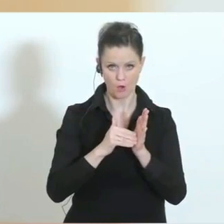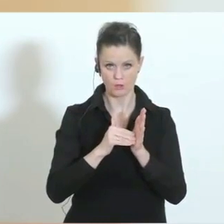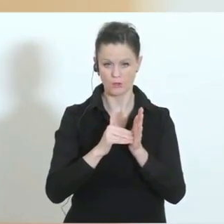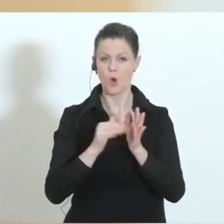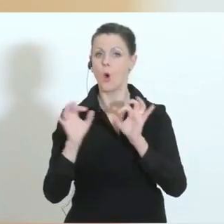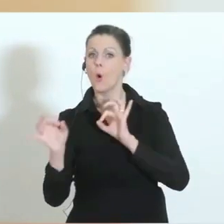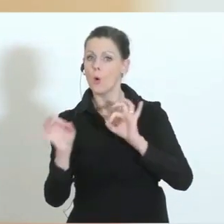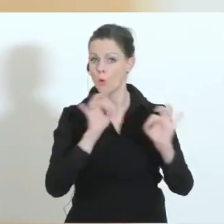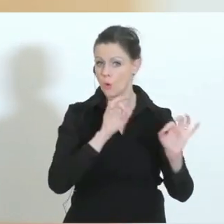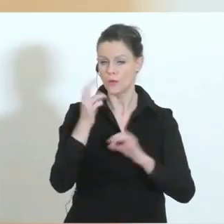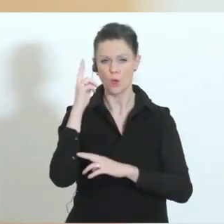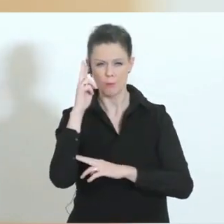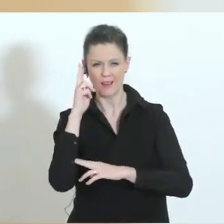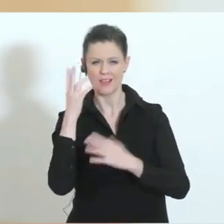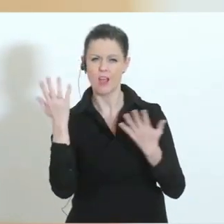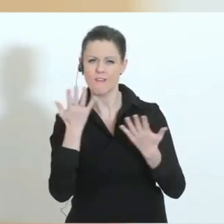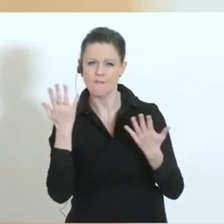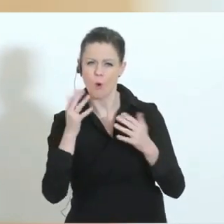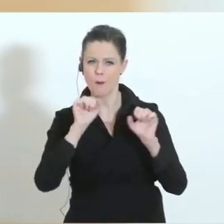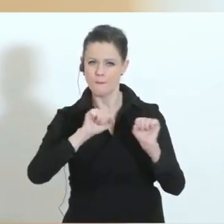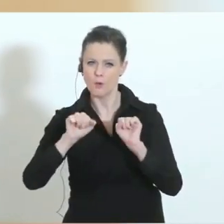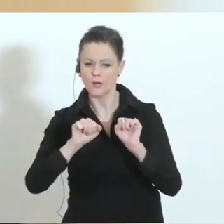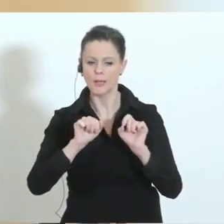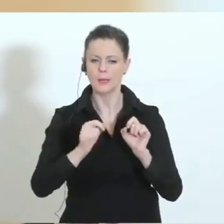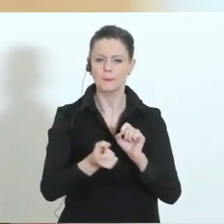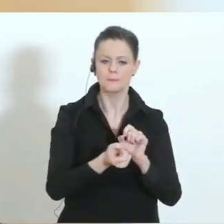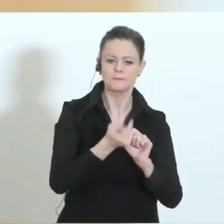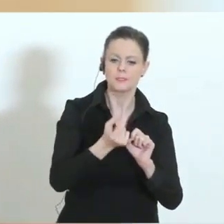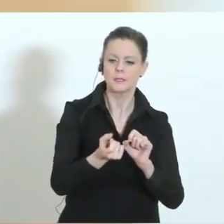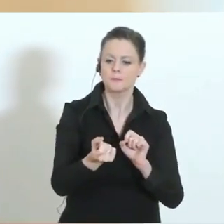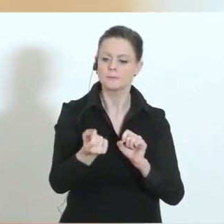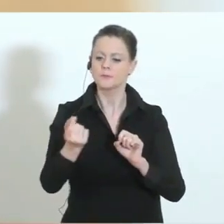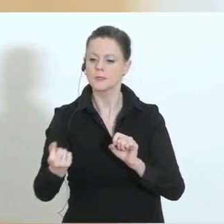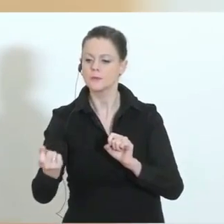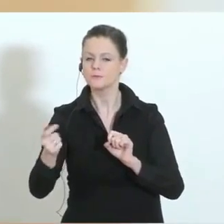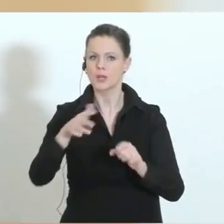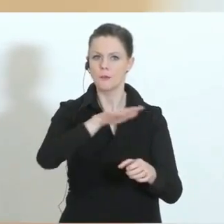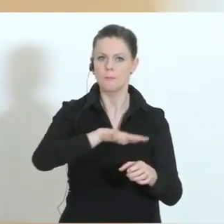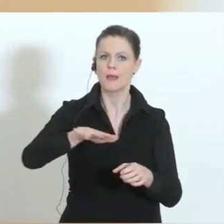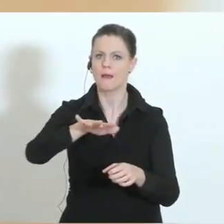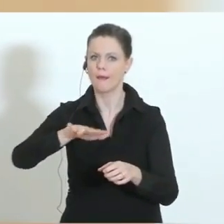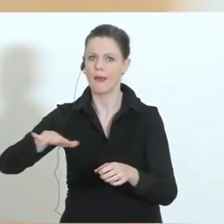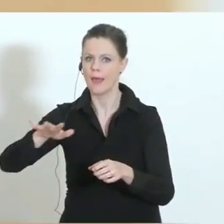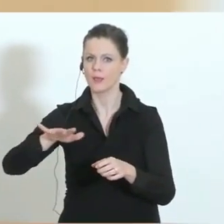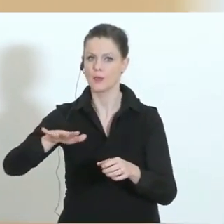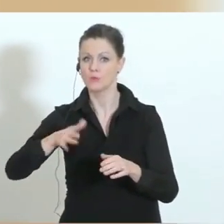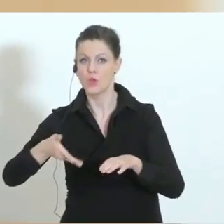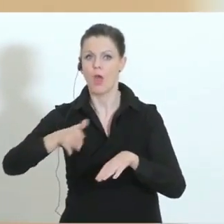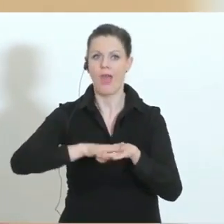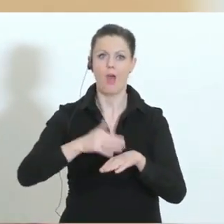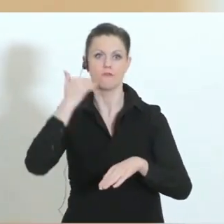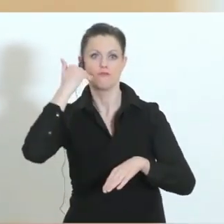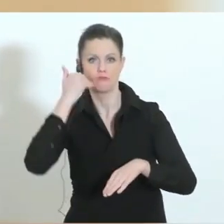überlegen, wo wir in dem einen oder anderen Bereich, auch das würde ich nicht ausschließen, noch nachjustieren müssen.